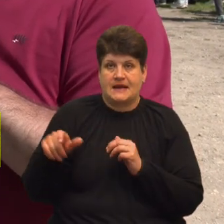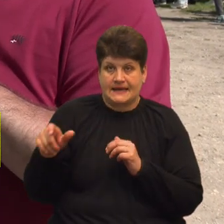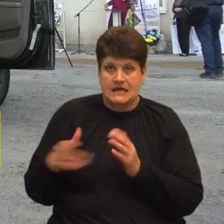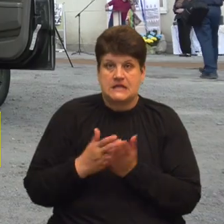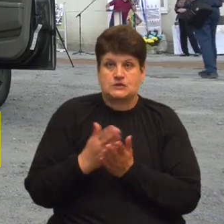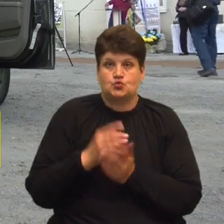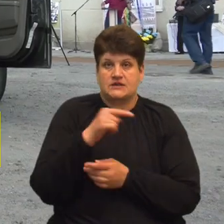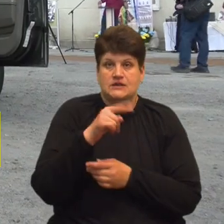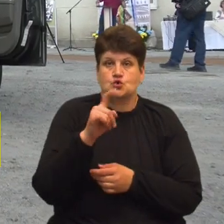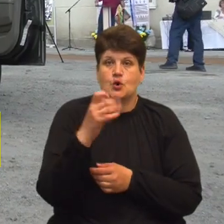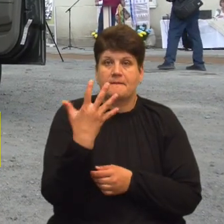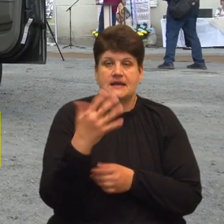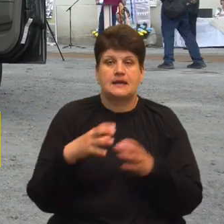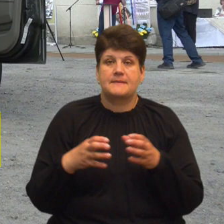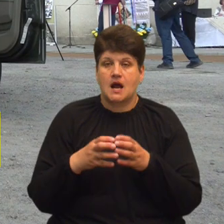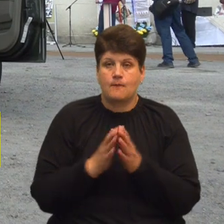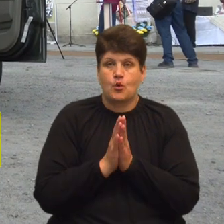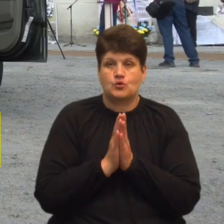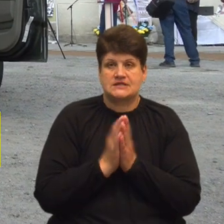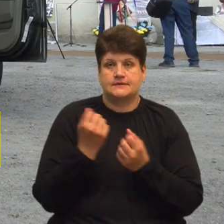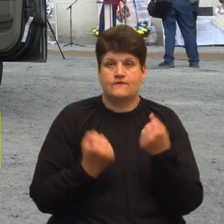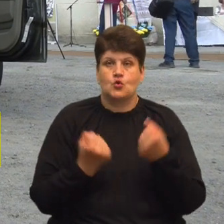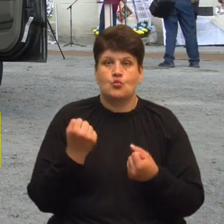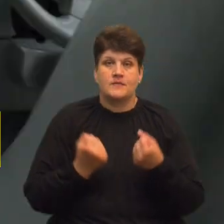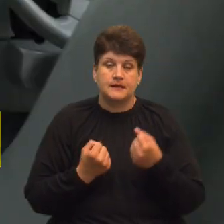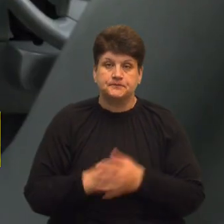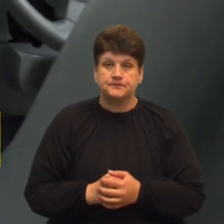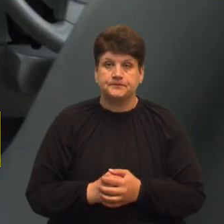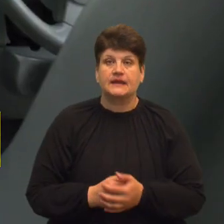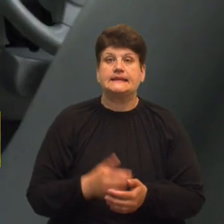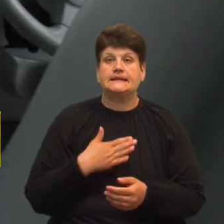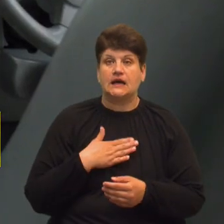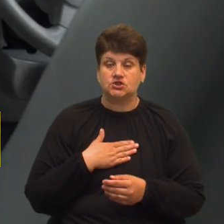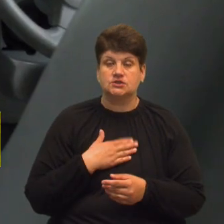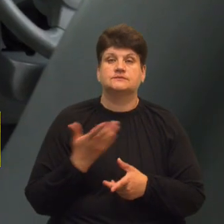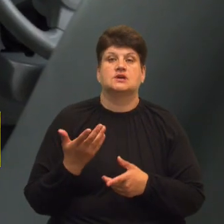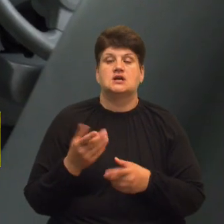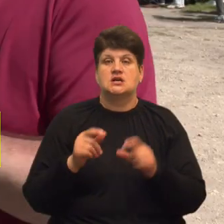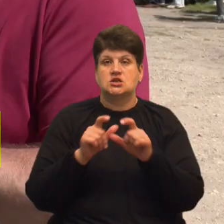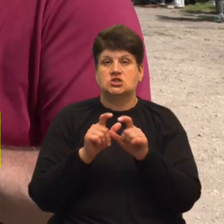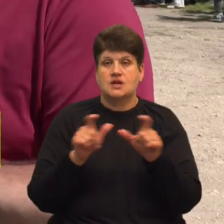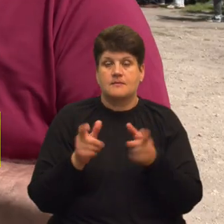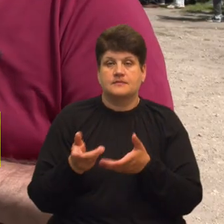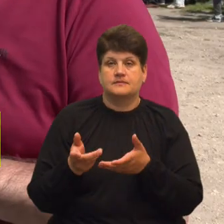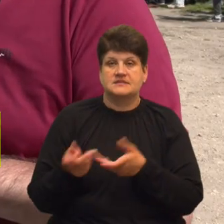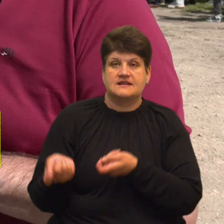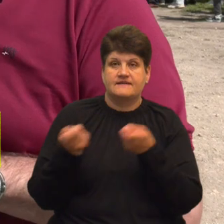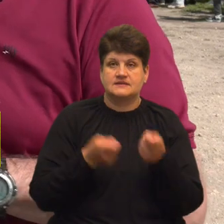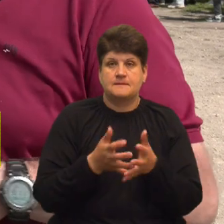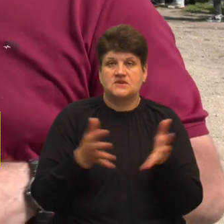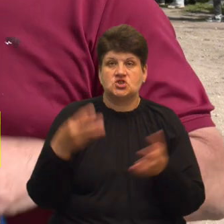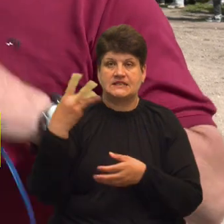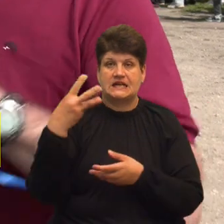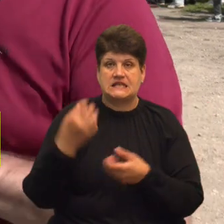105-й бригаді, попросили цей автомобіль. Нашим штабом завезено більше 30 автомобілів спочатку повномасштабного